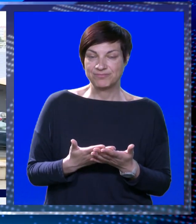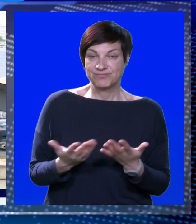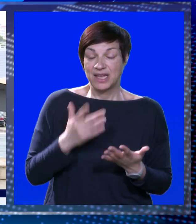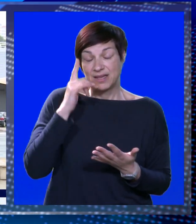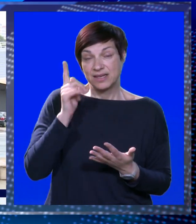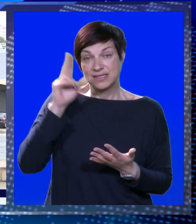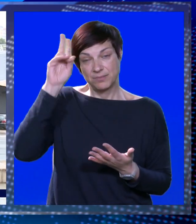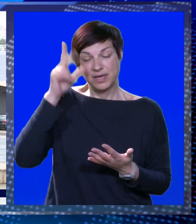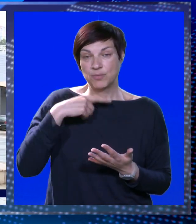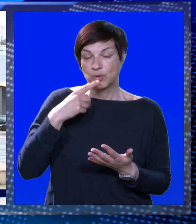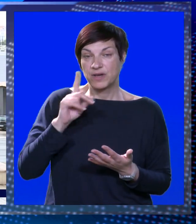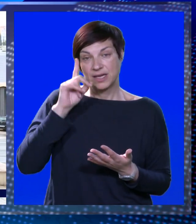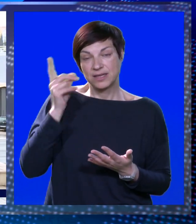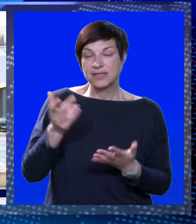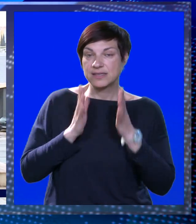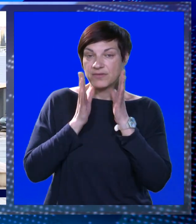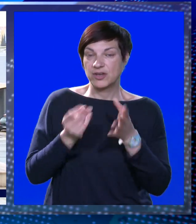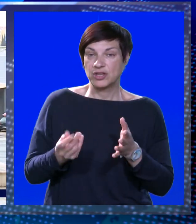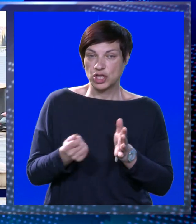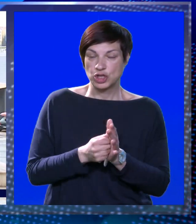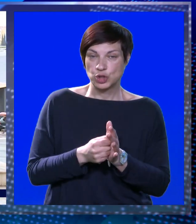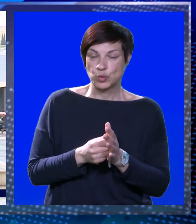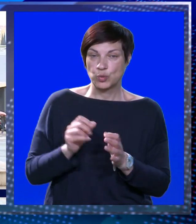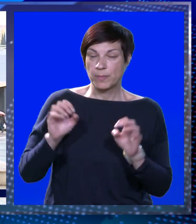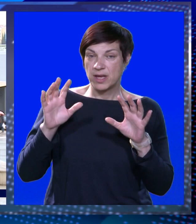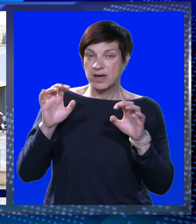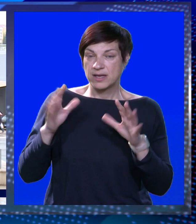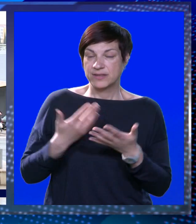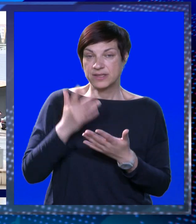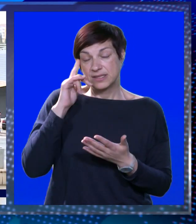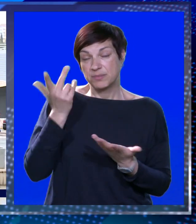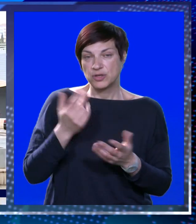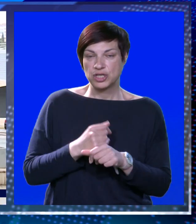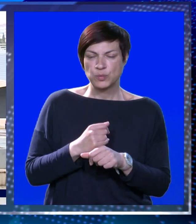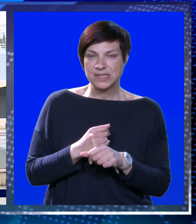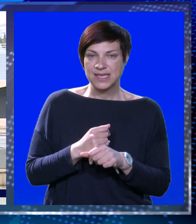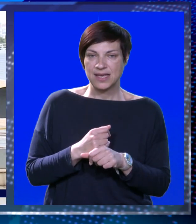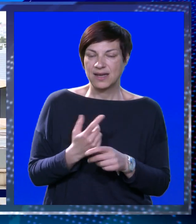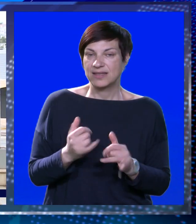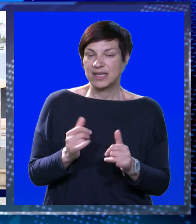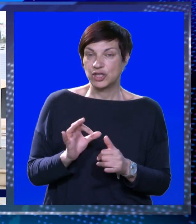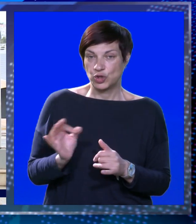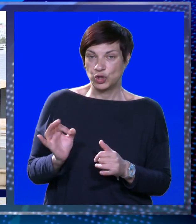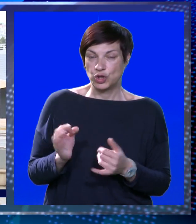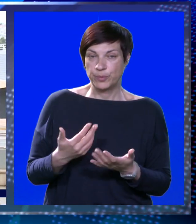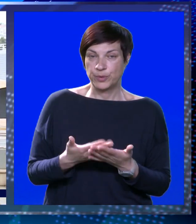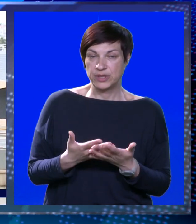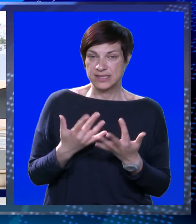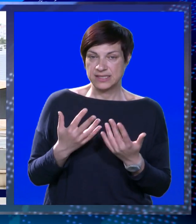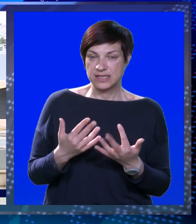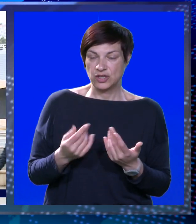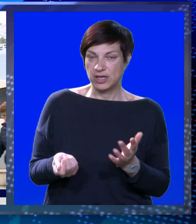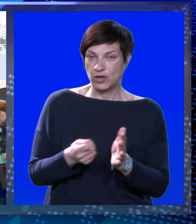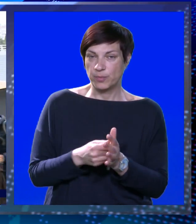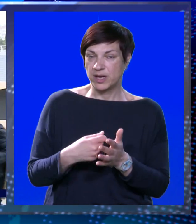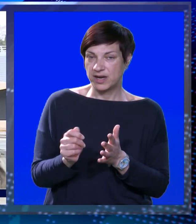A ne znam, jer ne mogu govoriti kad ne znam, ali vjerovato je to skupa razita. Znam o čemu se radi. A je to dobro da se